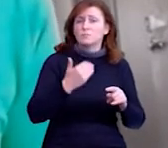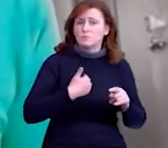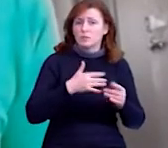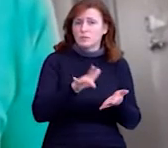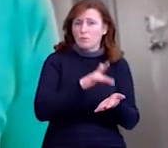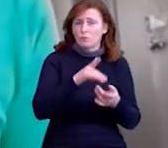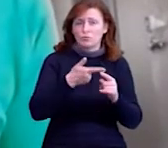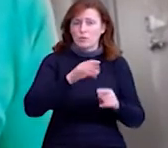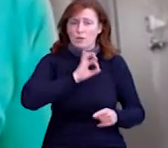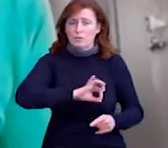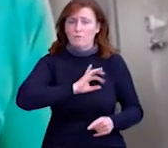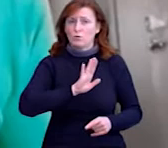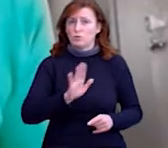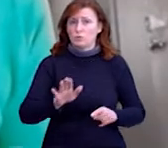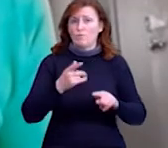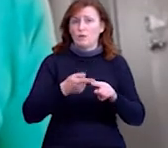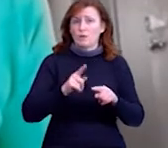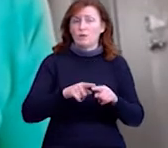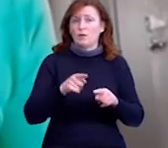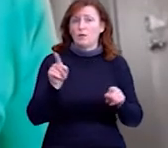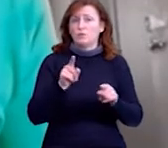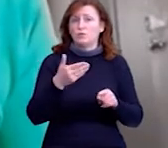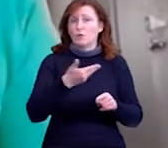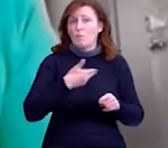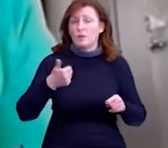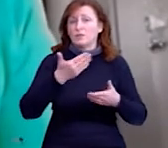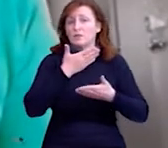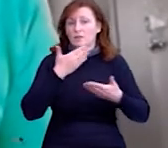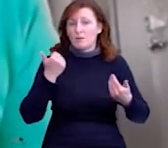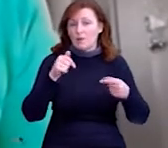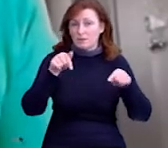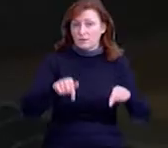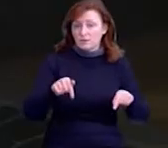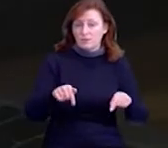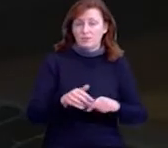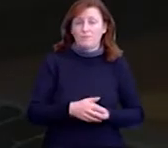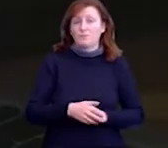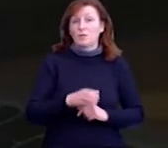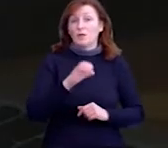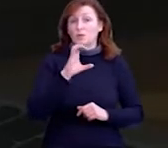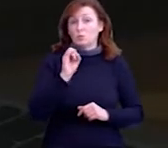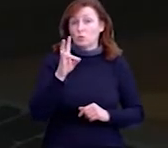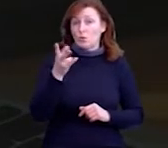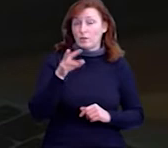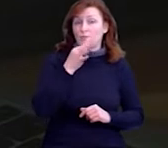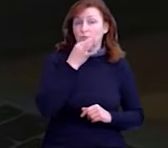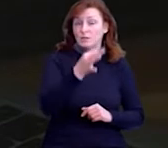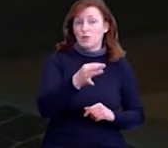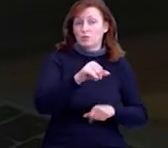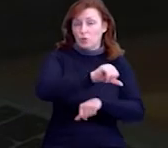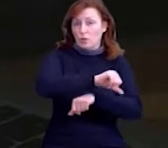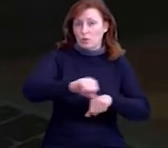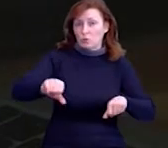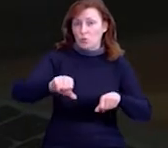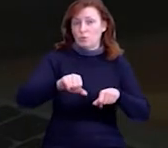зареєстрований користувач. Очевидно, це значить, що мене немає в цій системі. Софія каже, перетинаючи кордон, лишила